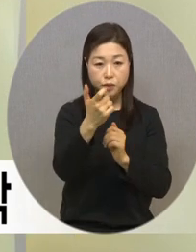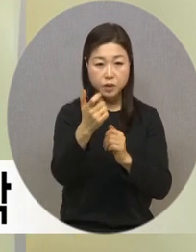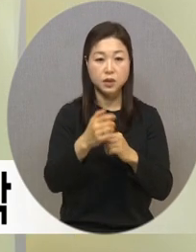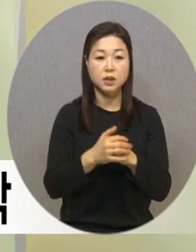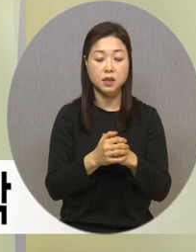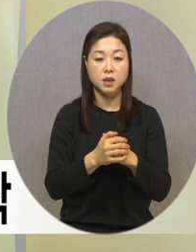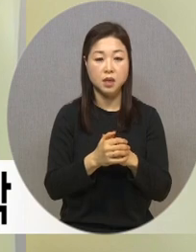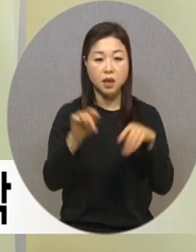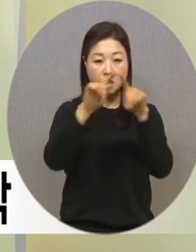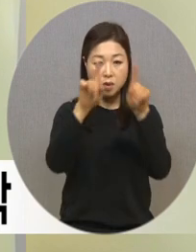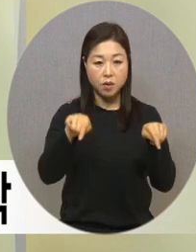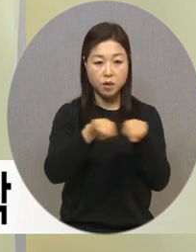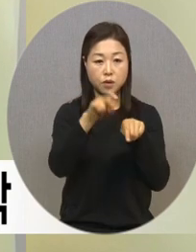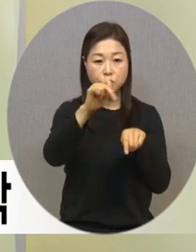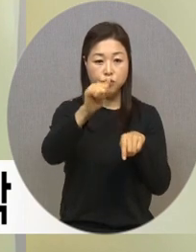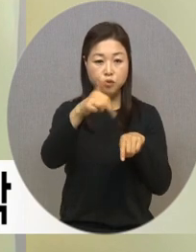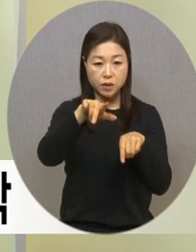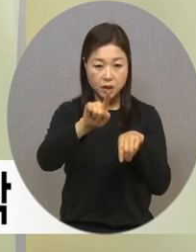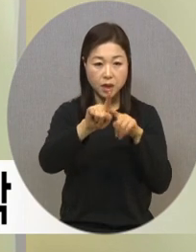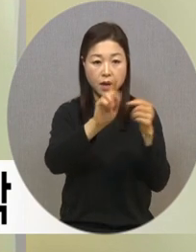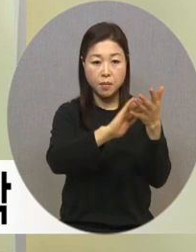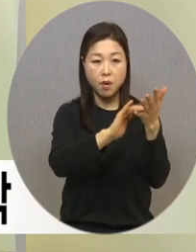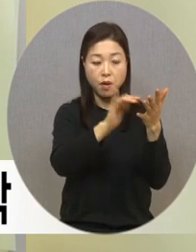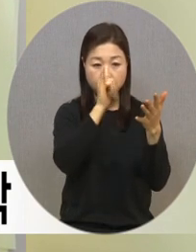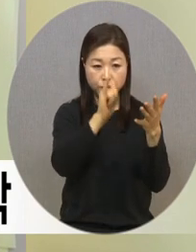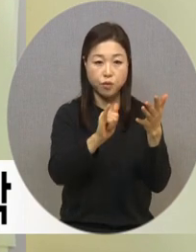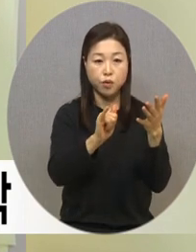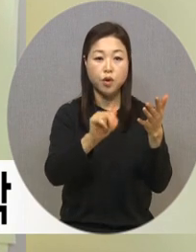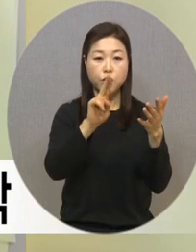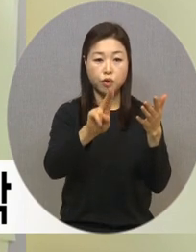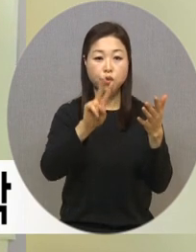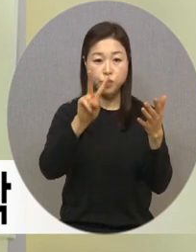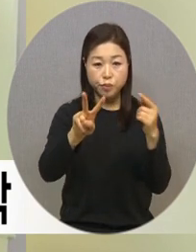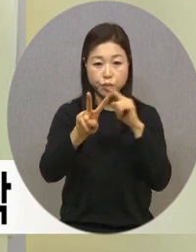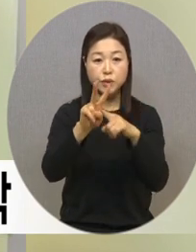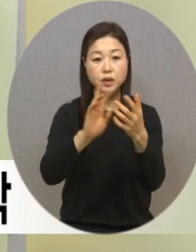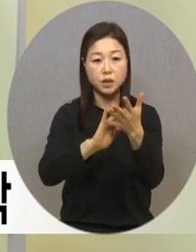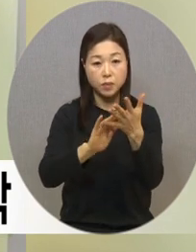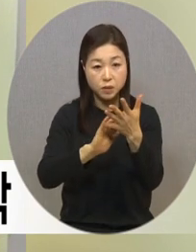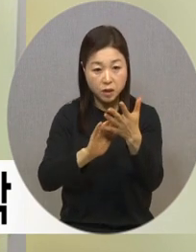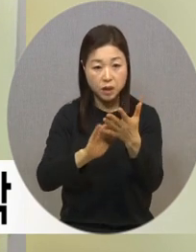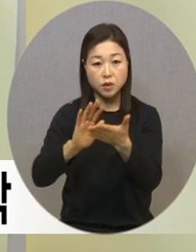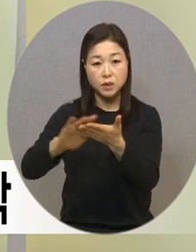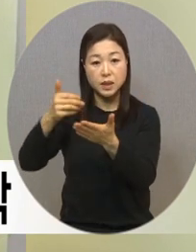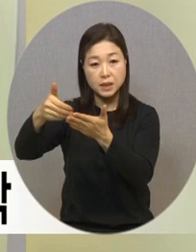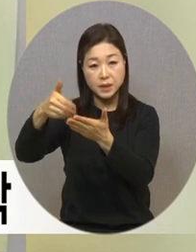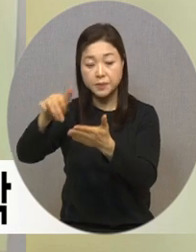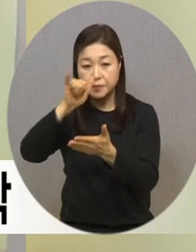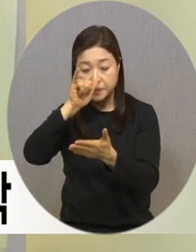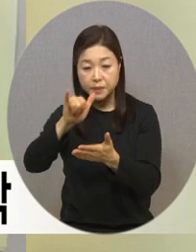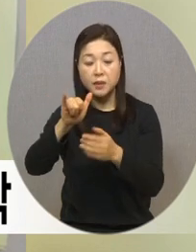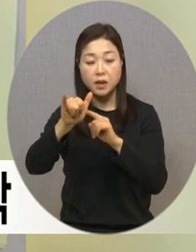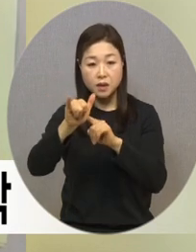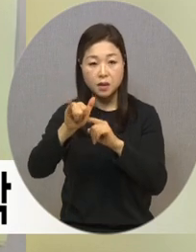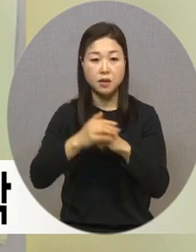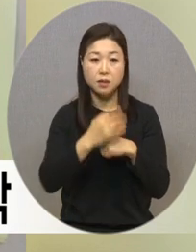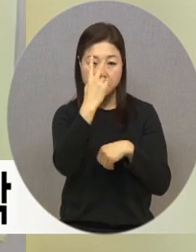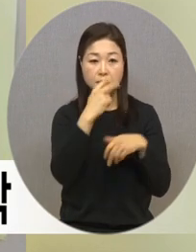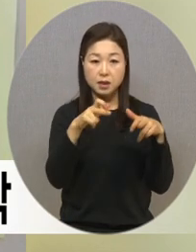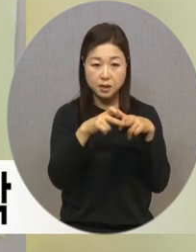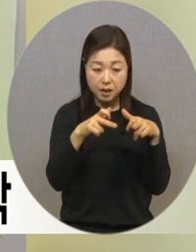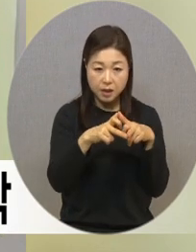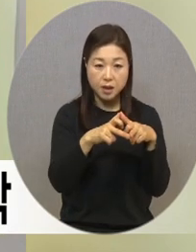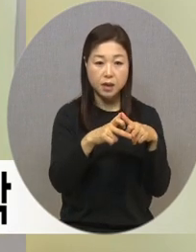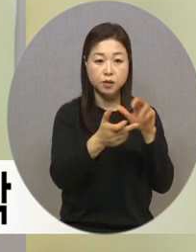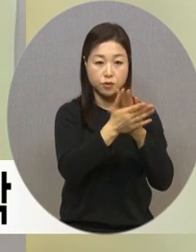앞면에는 묵자가 촉각화됐고, UV점자와 촉각 그림이 있어 비장애인 부모가 시각장애가 있는 유초등생과